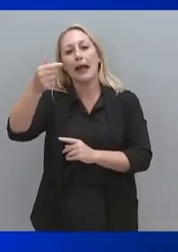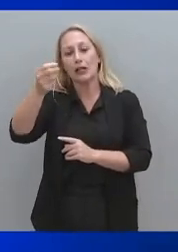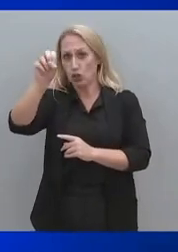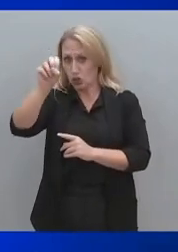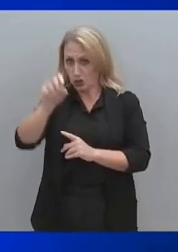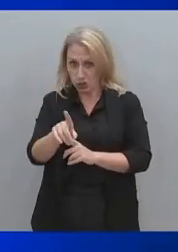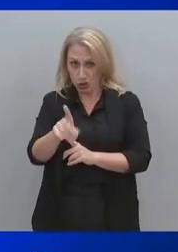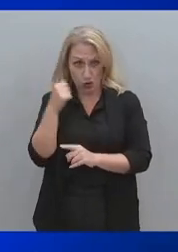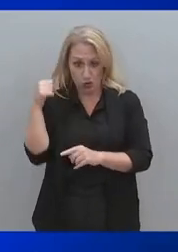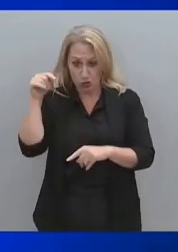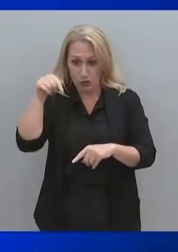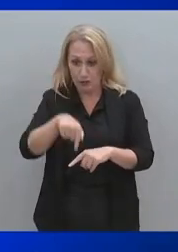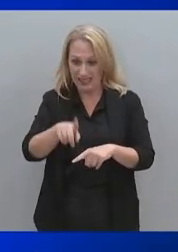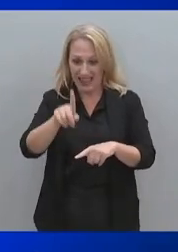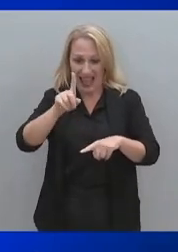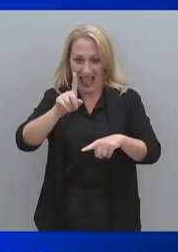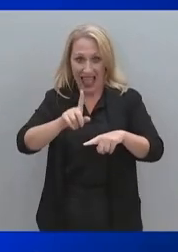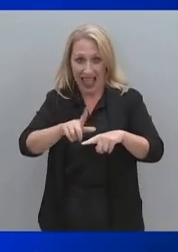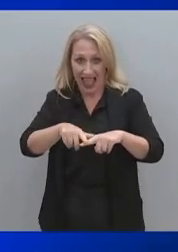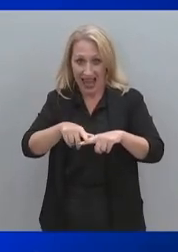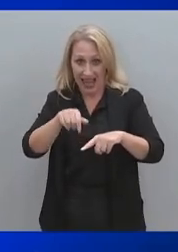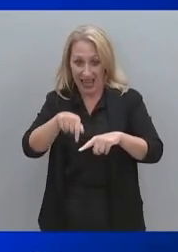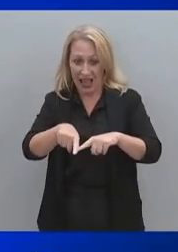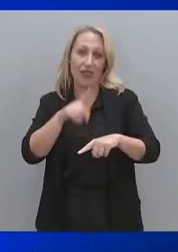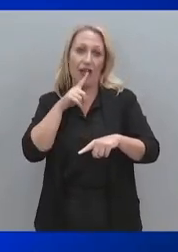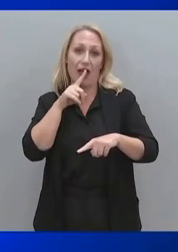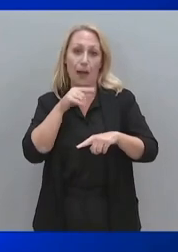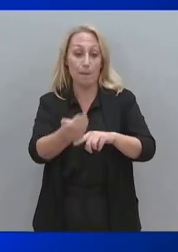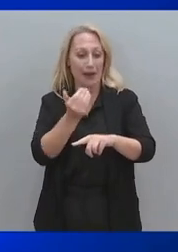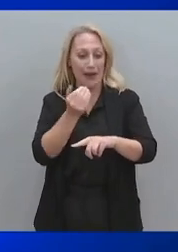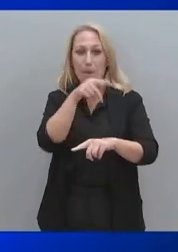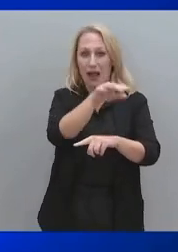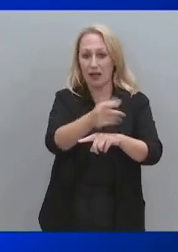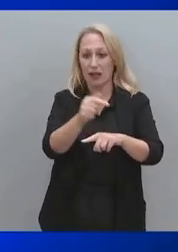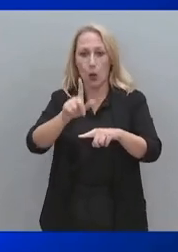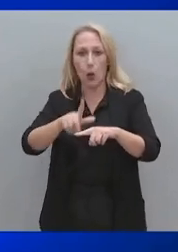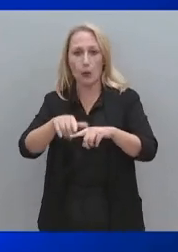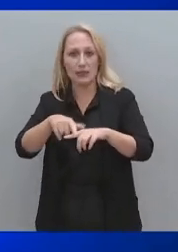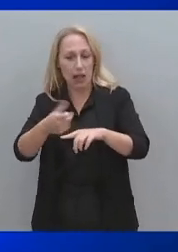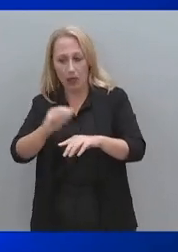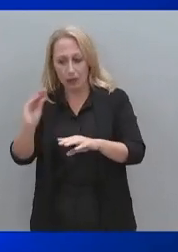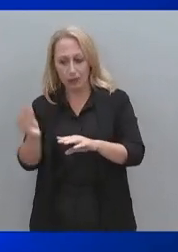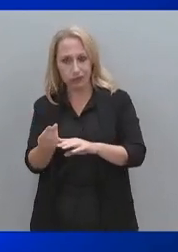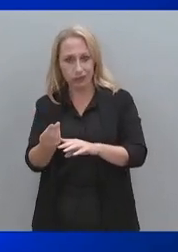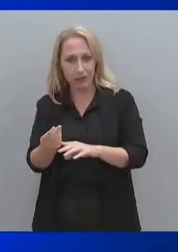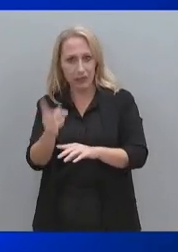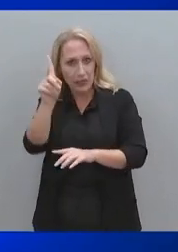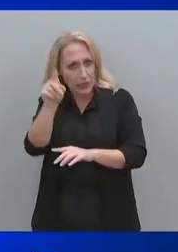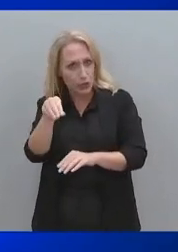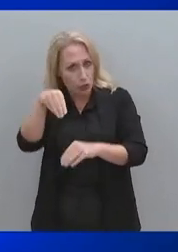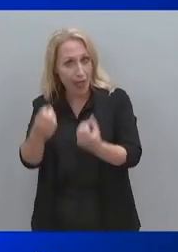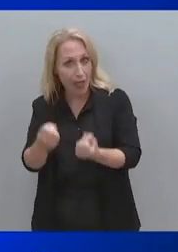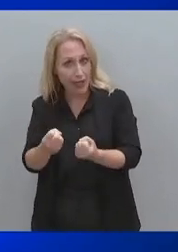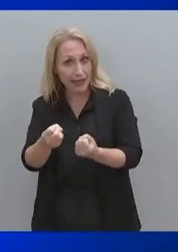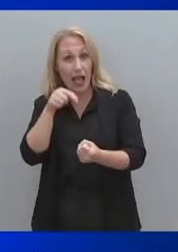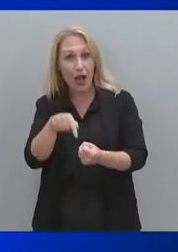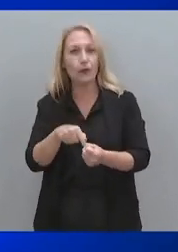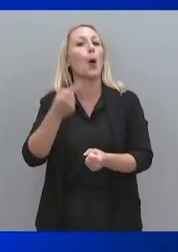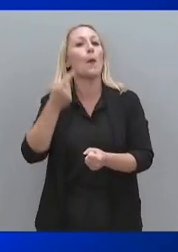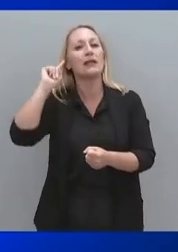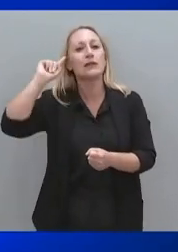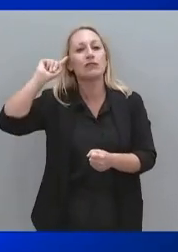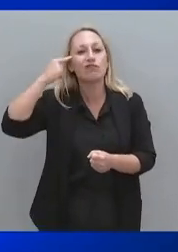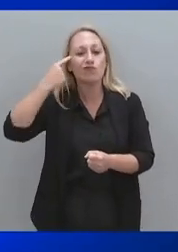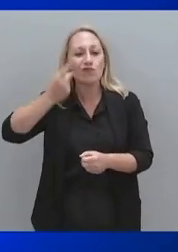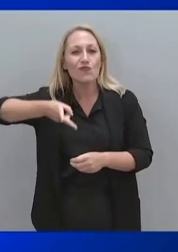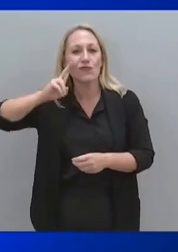χρησιμοποιηθεί στην Ελλάδα πριν κάνει την εμφάνισή του το Predator. Για ένα είμαστε απολύτως βέβαιοι. Ότι λογισμικό αυτό δεν χρησιμοποιείται από